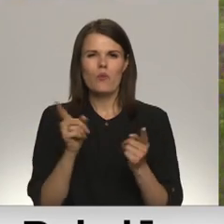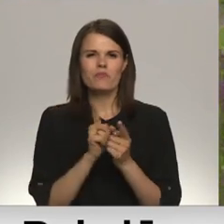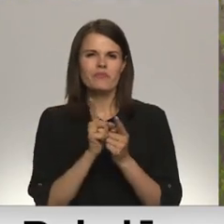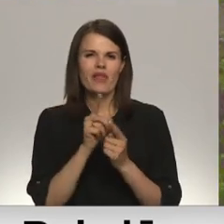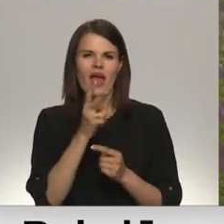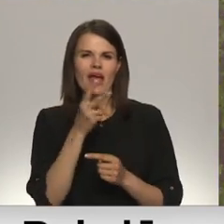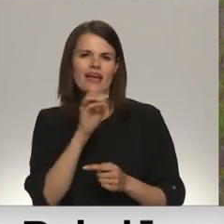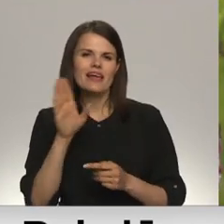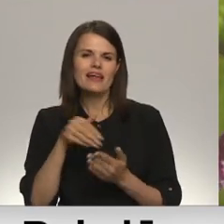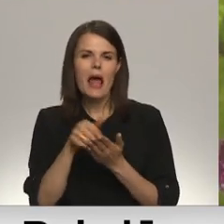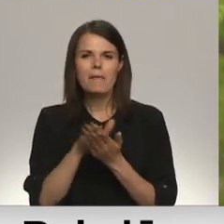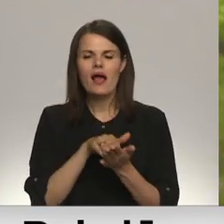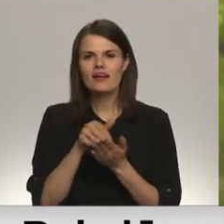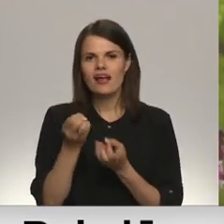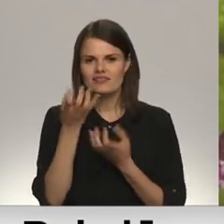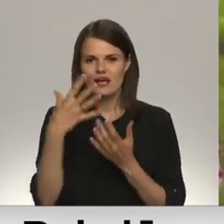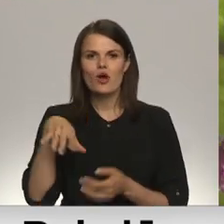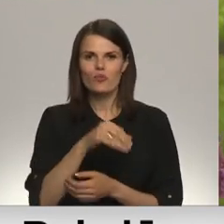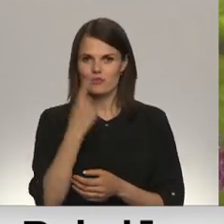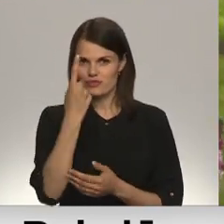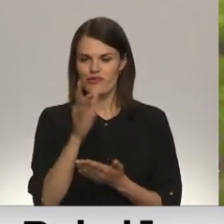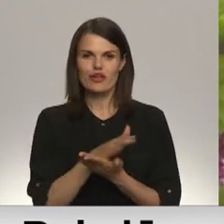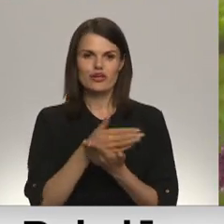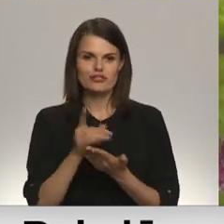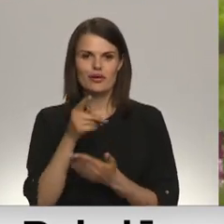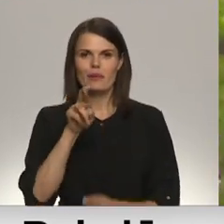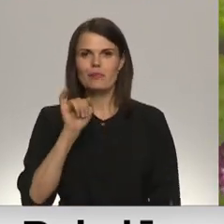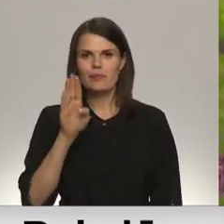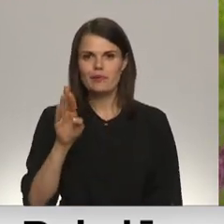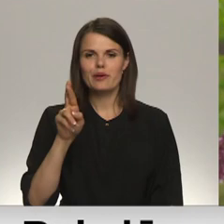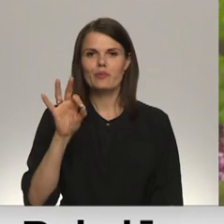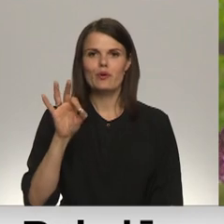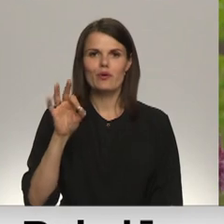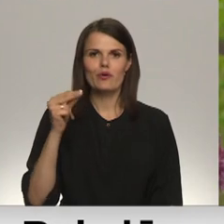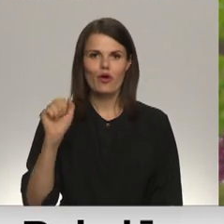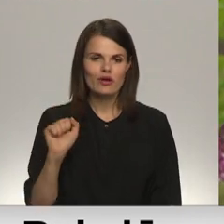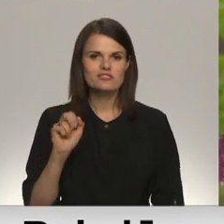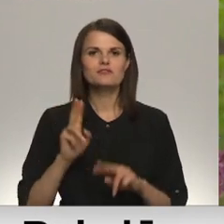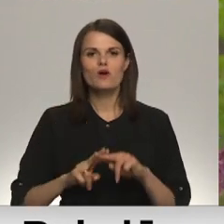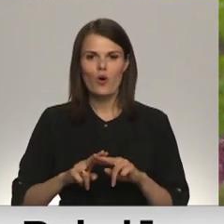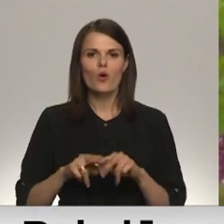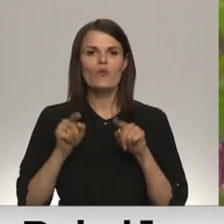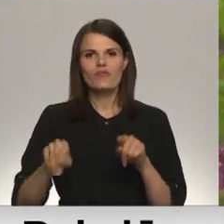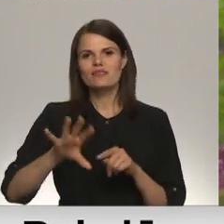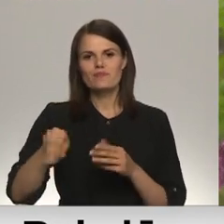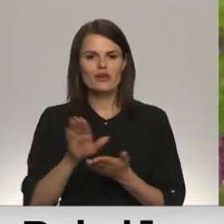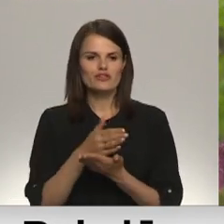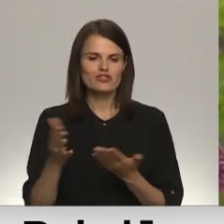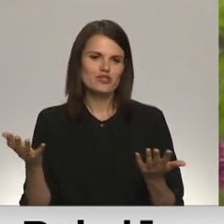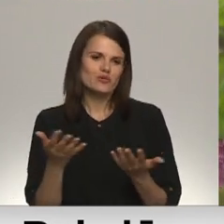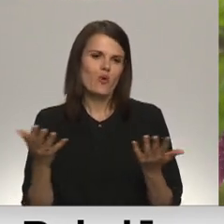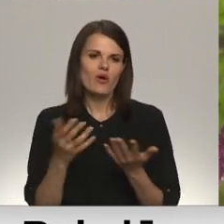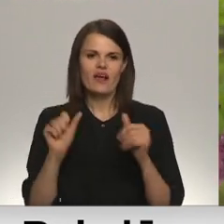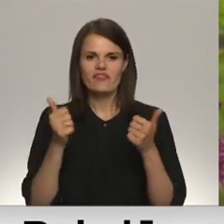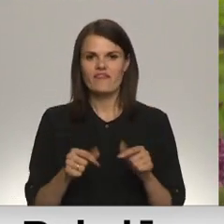ziedi. Mums ir viena šķirne, primroza. Tad tās pārējās šķirnas ir kaut kādā